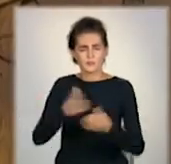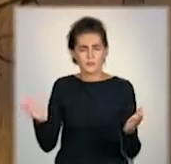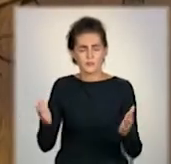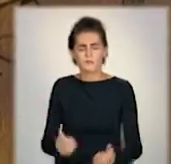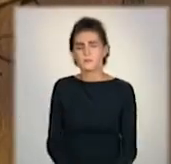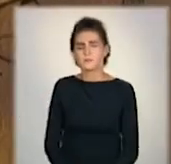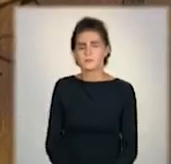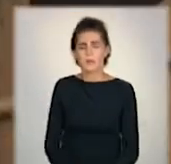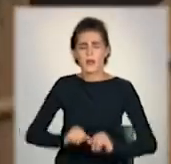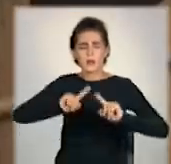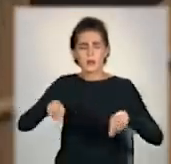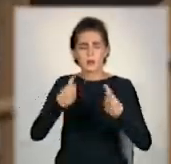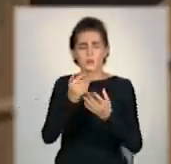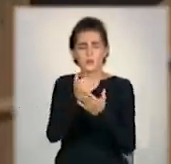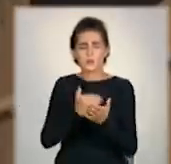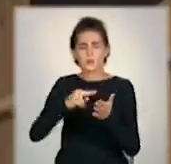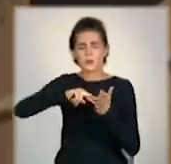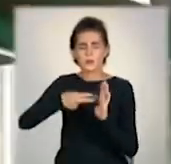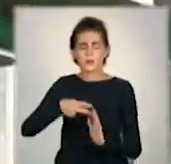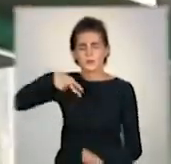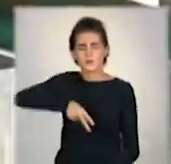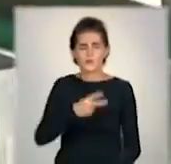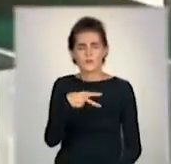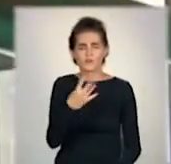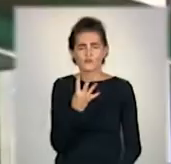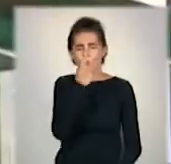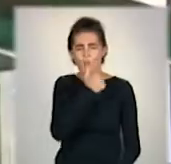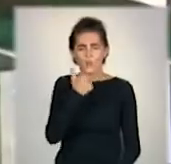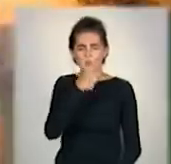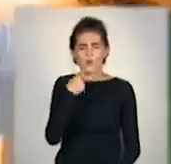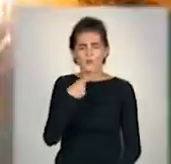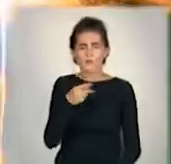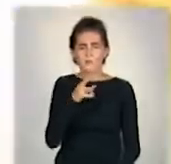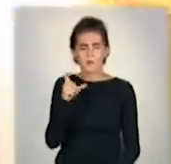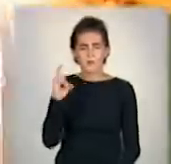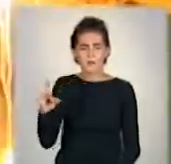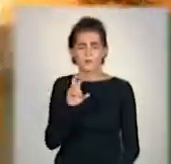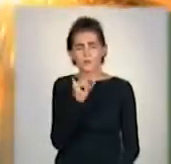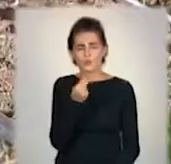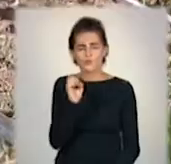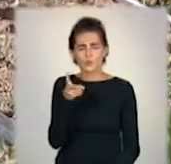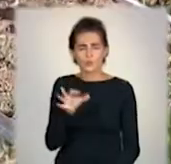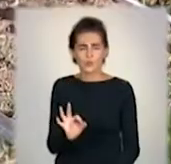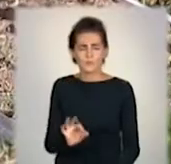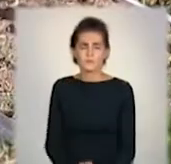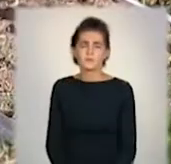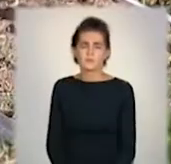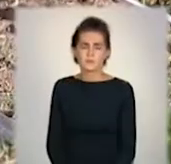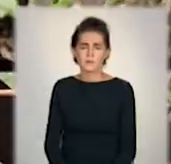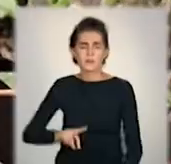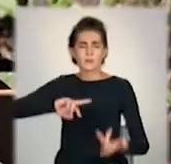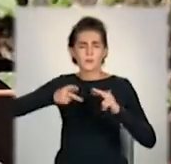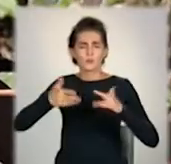Реалізація проєкту запланована на 2024 рік, говорить міський голова Вадим Боченко. Заменили 50